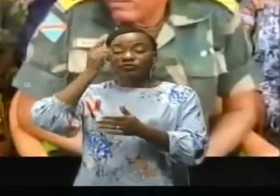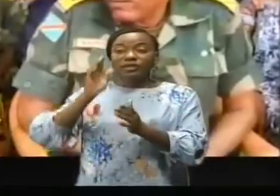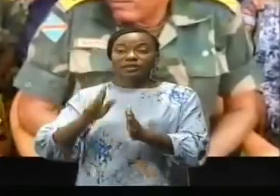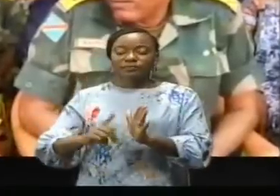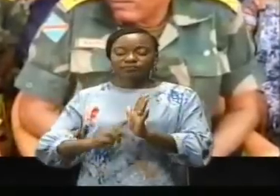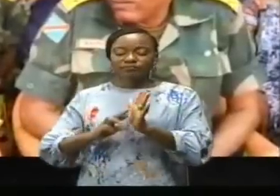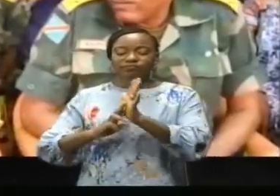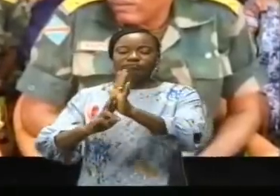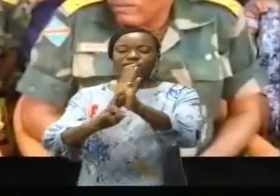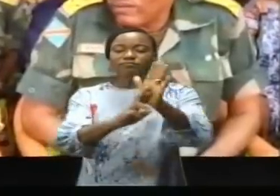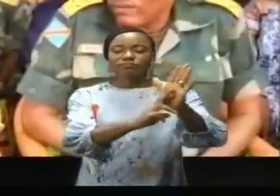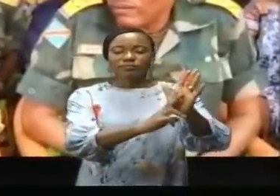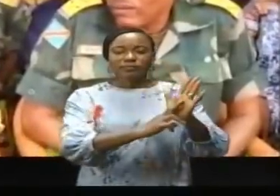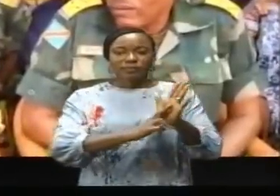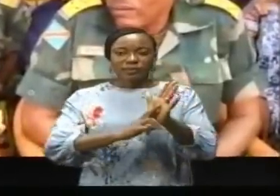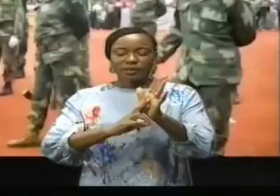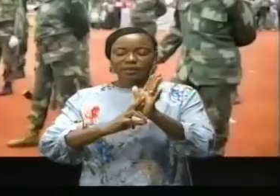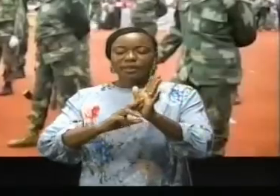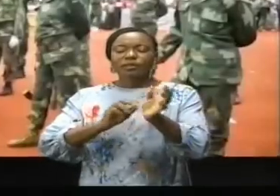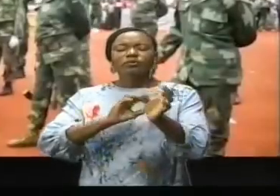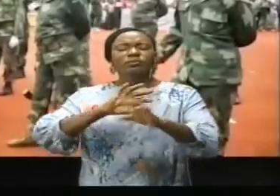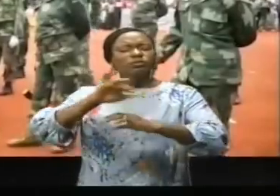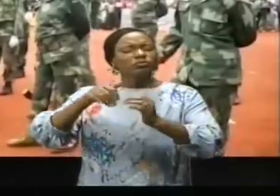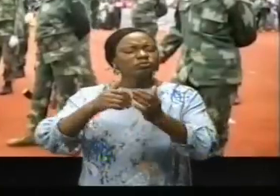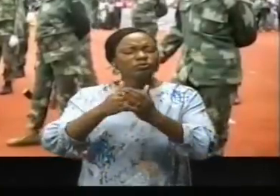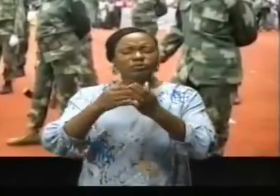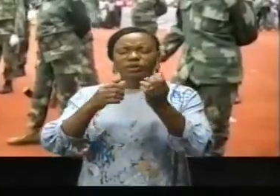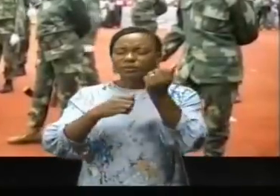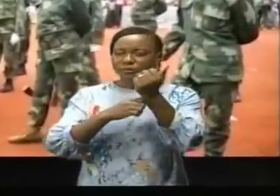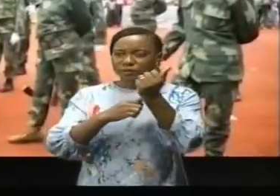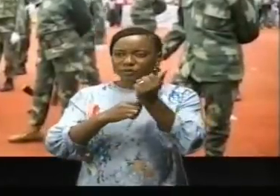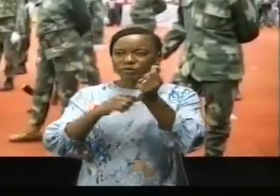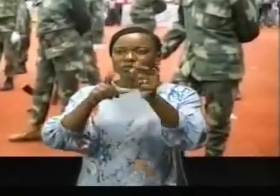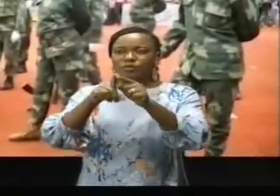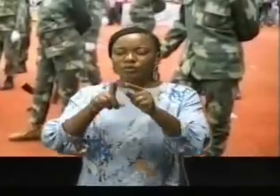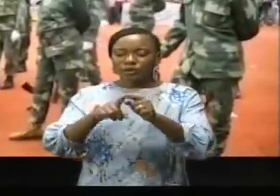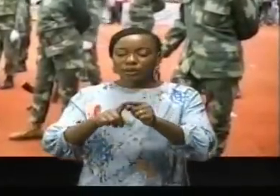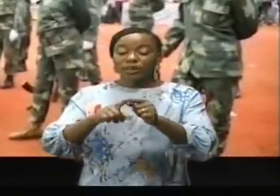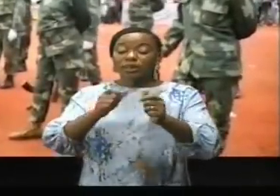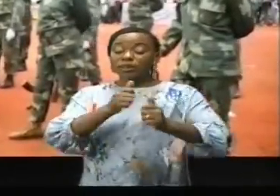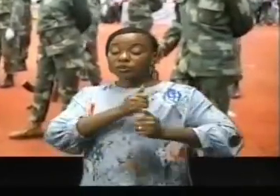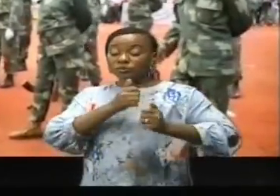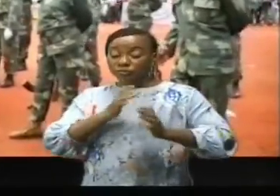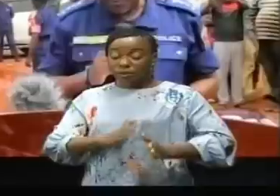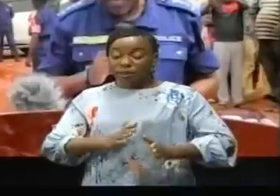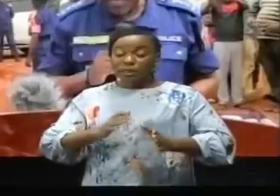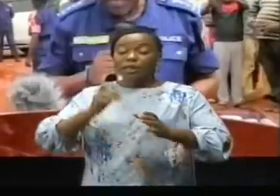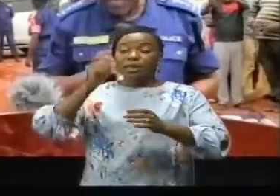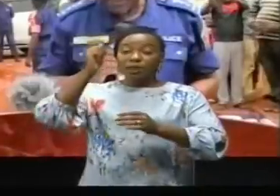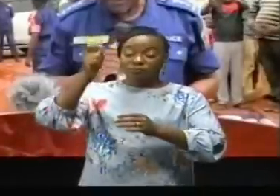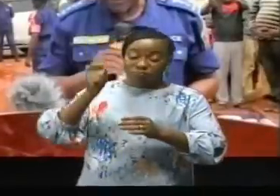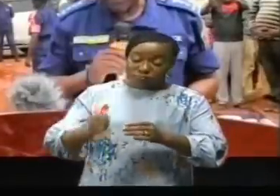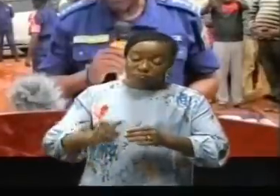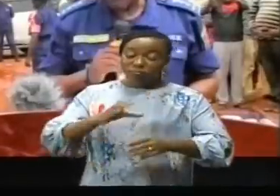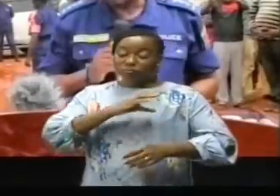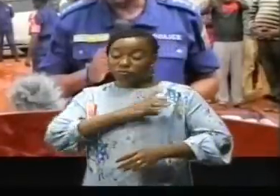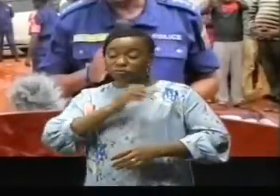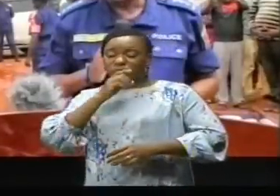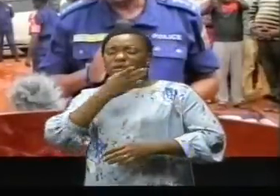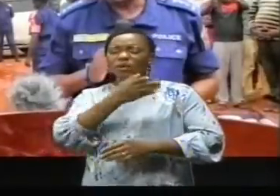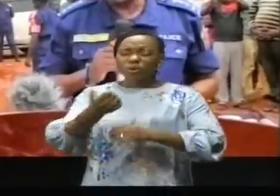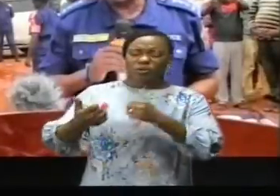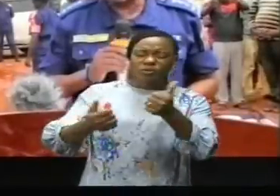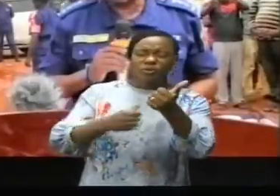devant les officiers et sous-officiers de la police nationale congolaise et des forces armées de la République démocratique du Congo. Cérémonie présidée par le